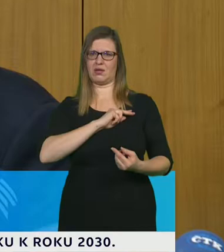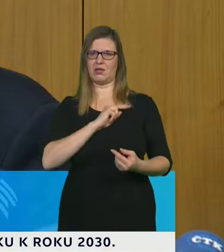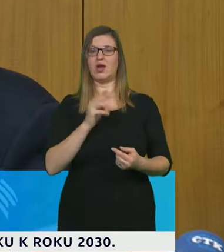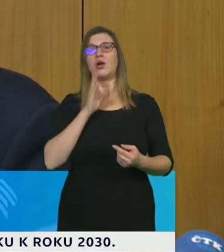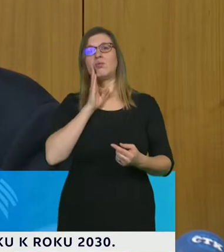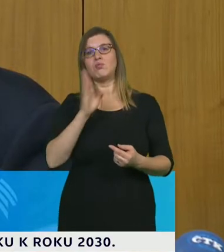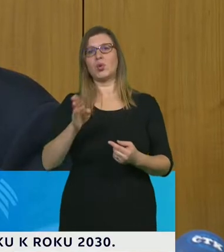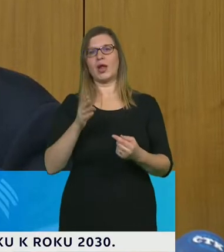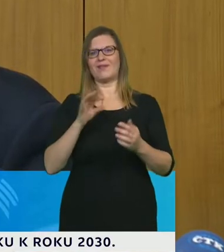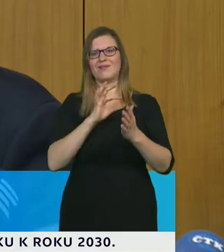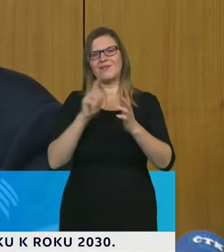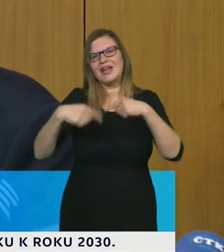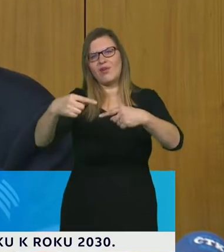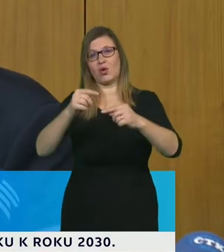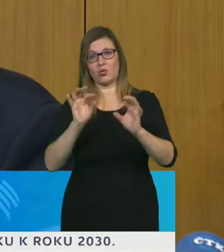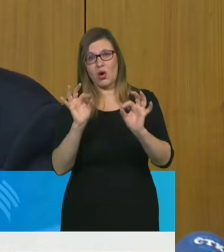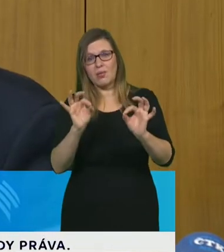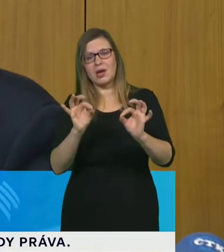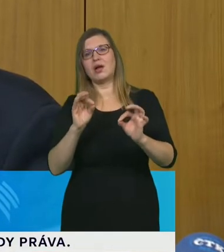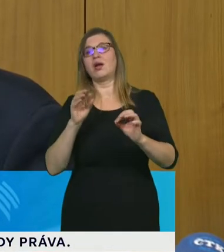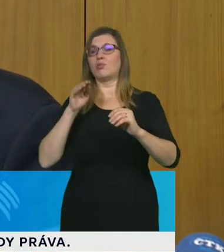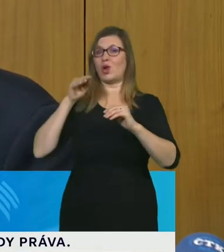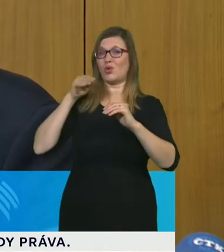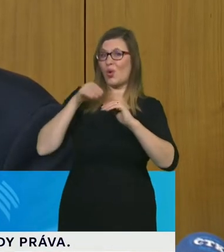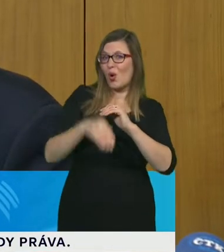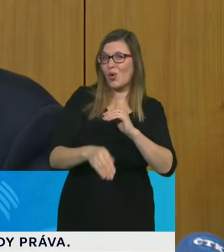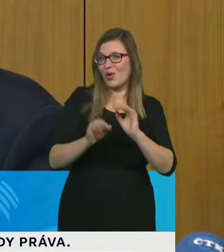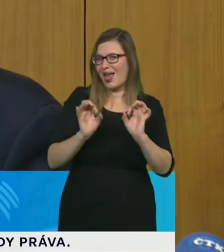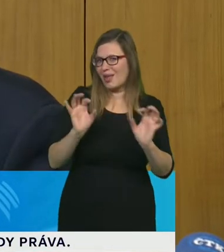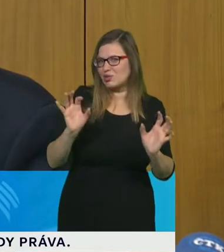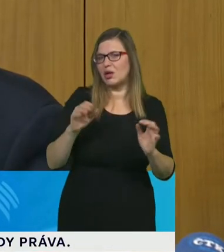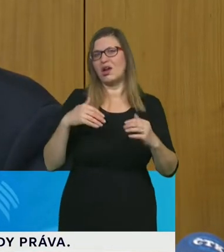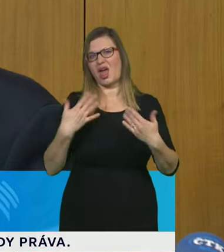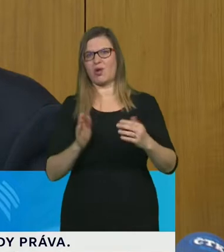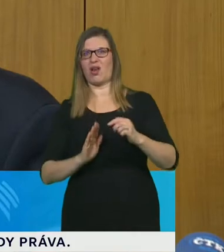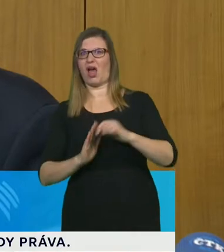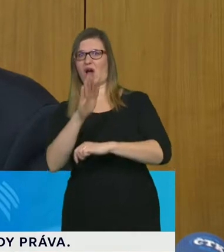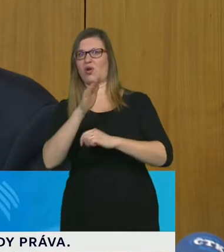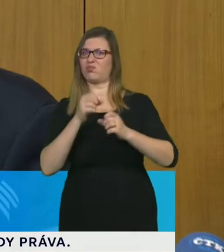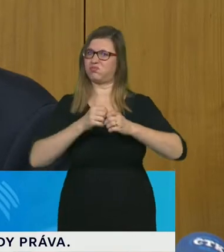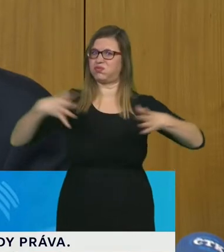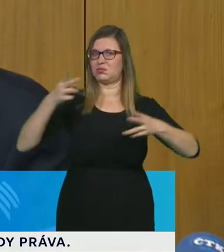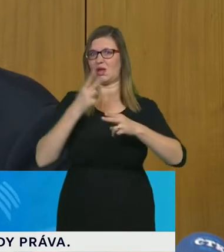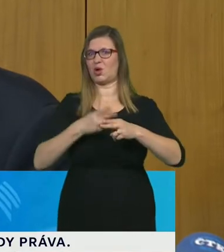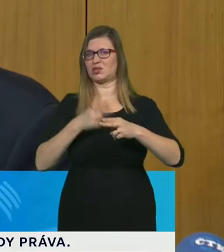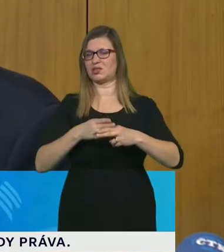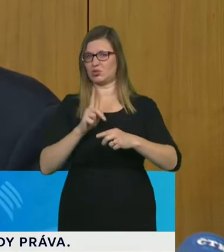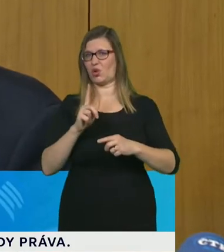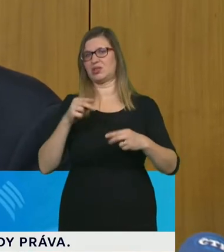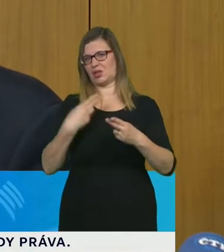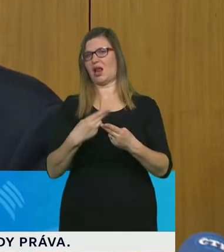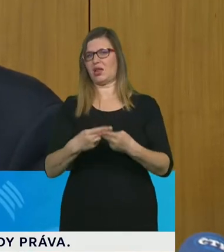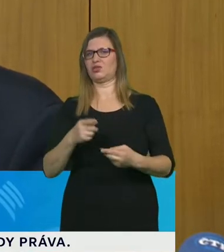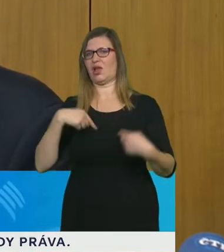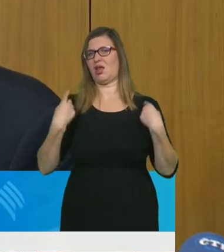Pořád platí to, že jsme to právě my, kdo rozhodne a já jenom upozorňuji na to, že model, který ukazoval pan profesor